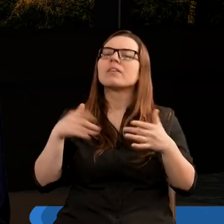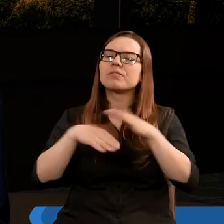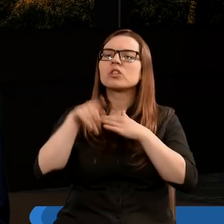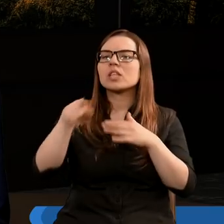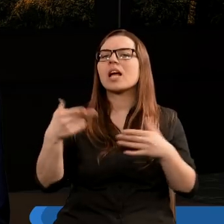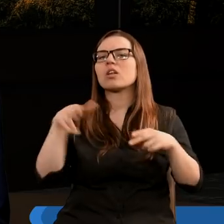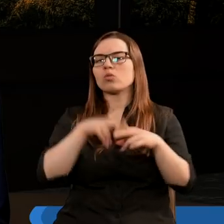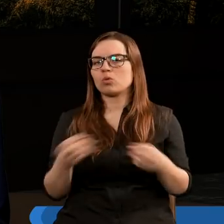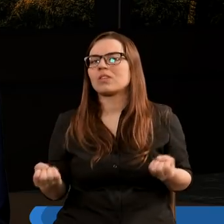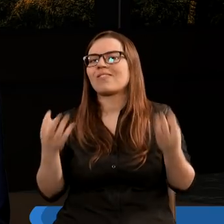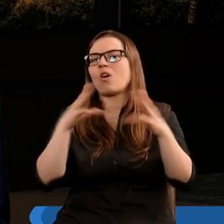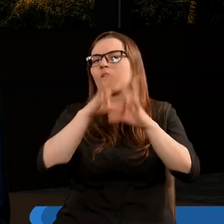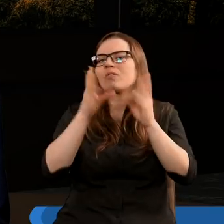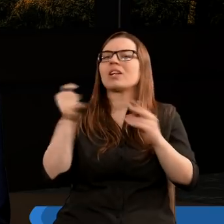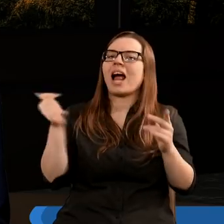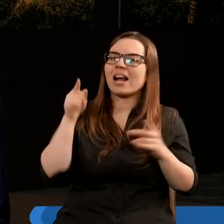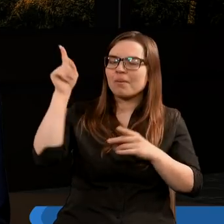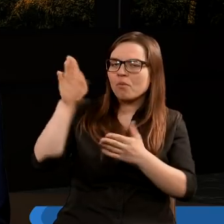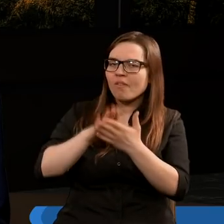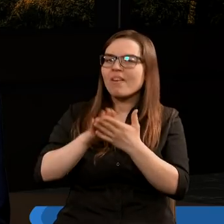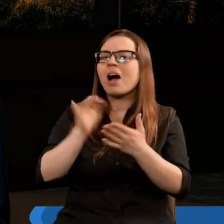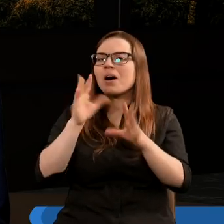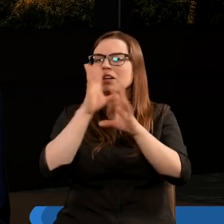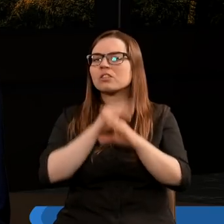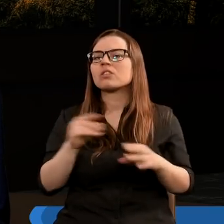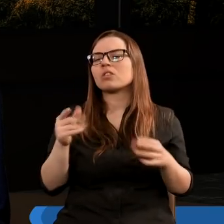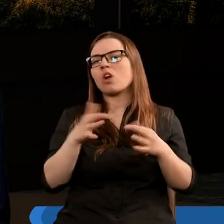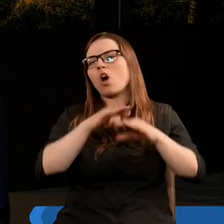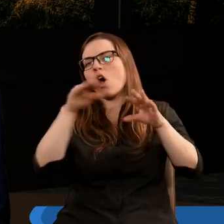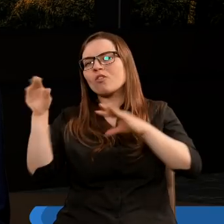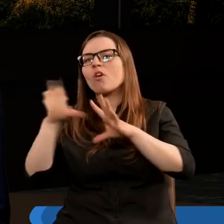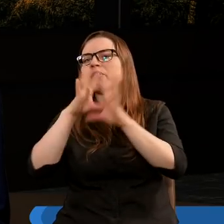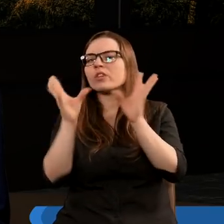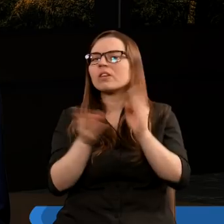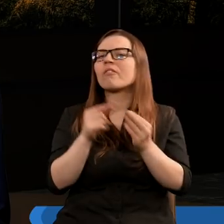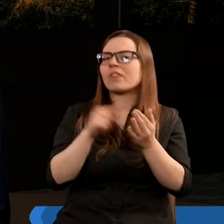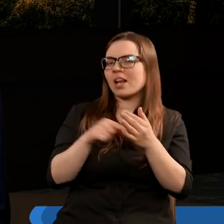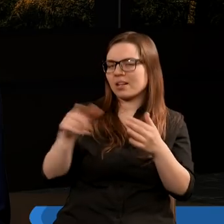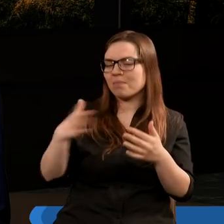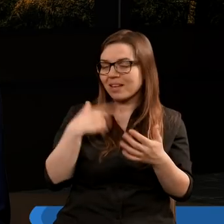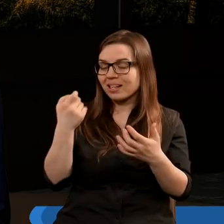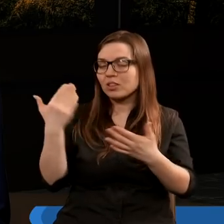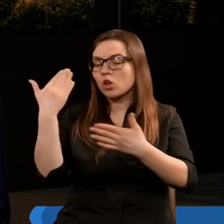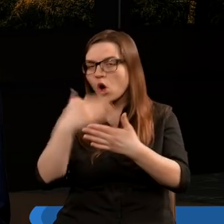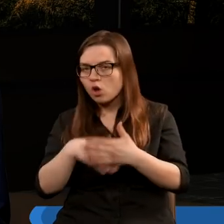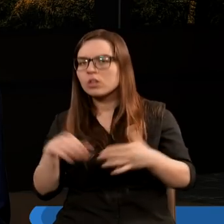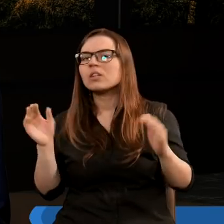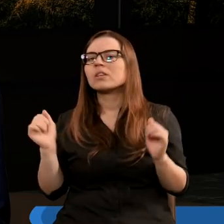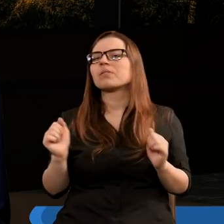wychodzi ten, który stworzył wszystko, ten, któremu należy się chwała, przypomina o tym, wychodzi na sąd, ponieważ wszystko się właśnie ma skończyć.